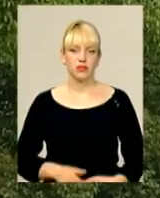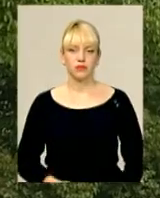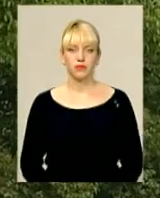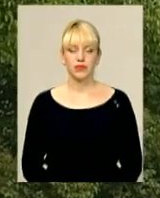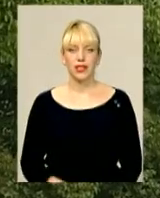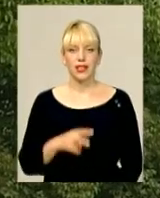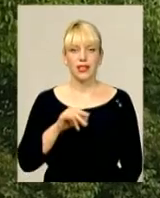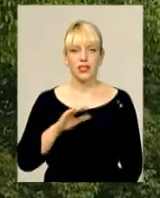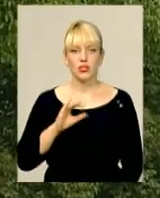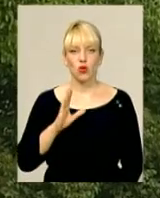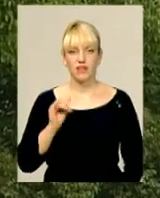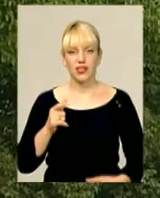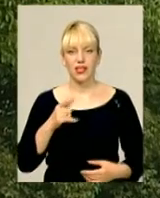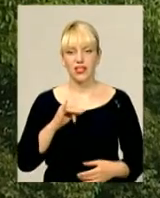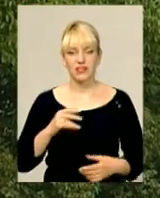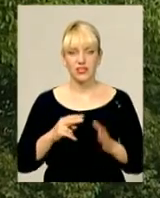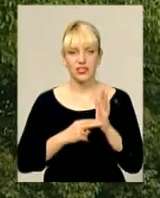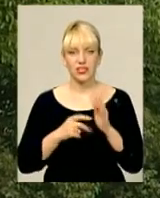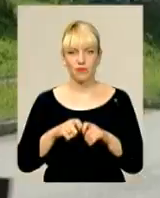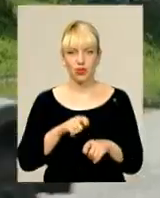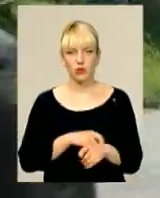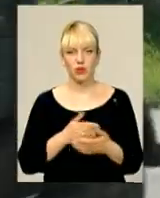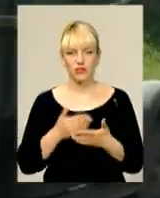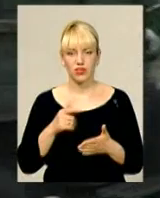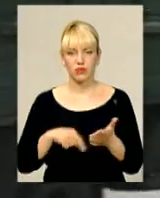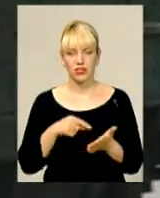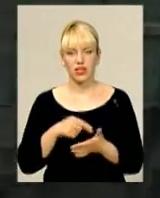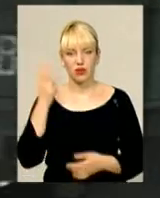Лісові Гринівці. Всього 7 кілометрів від Хмельницького.